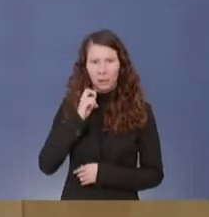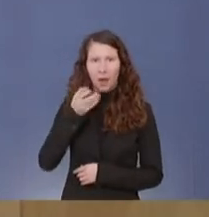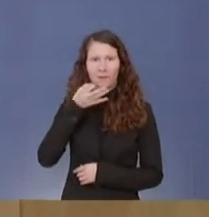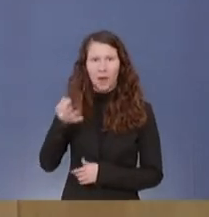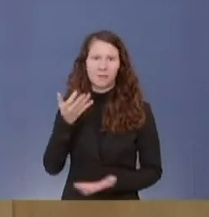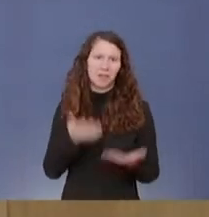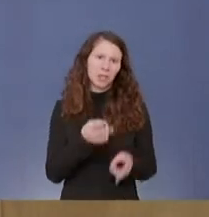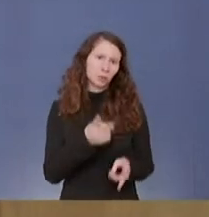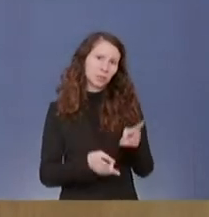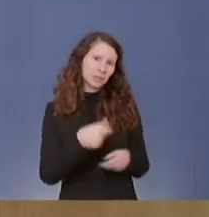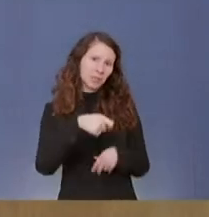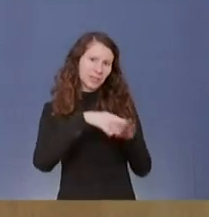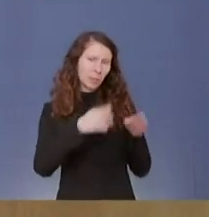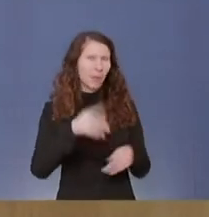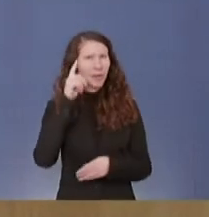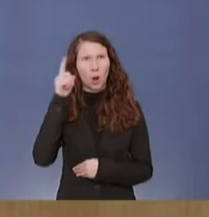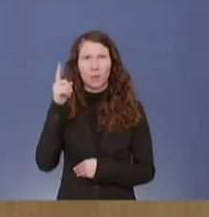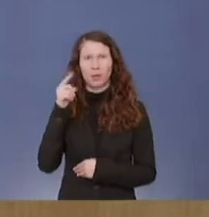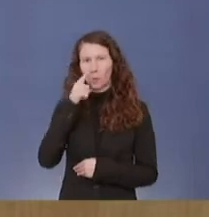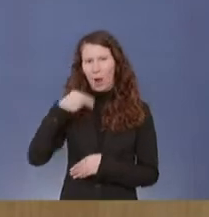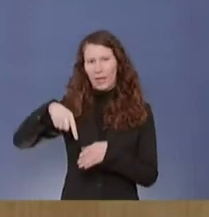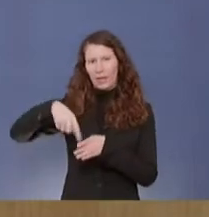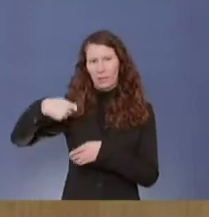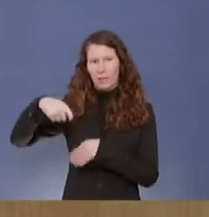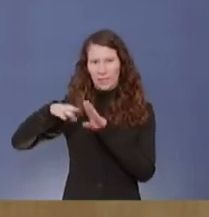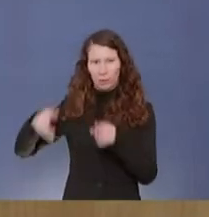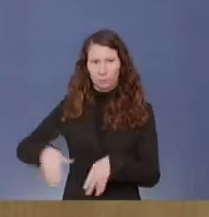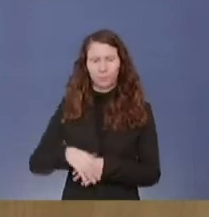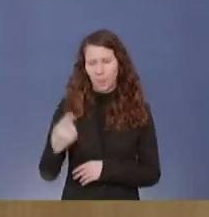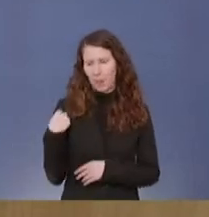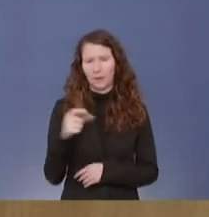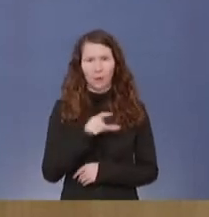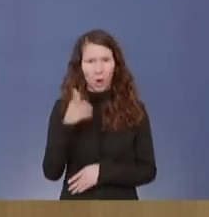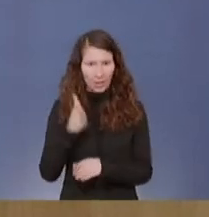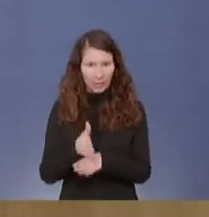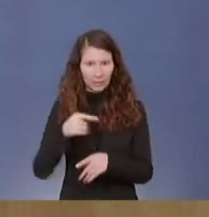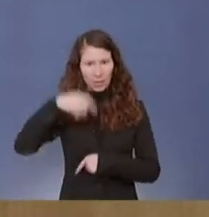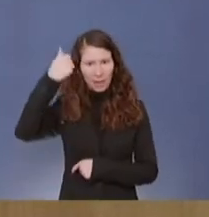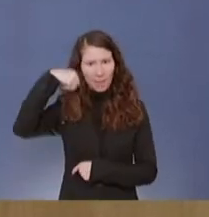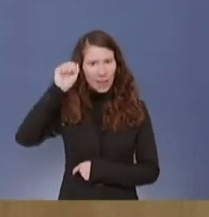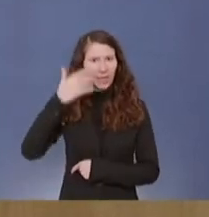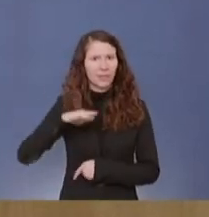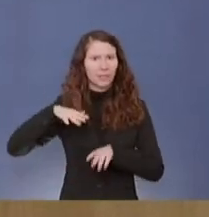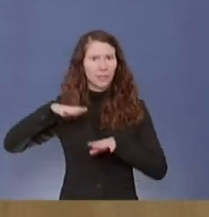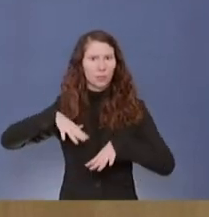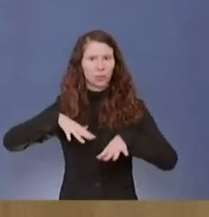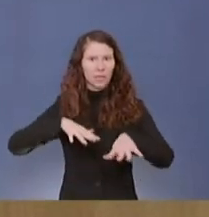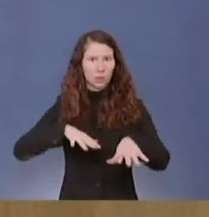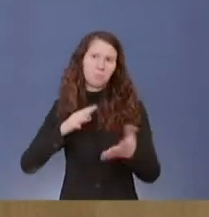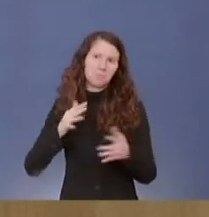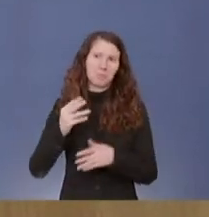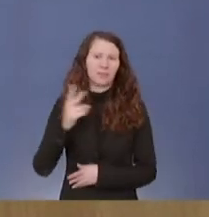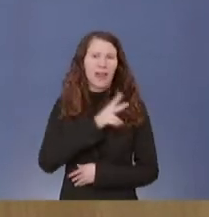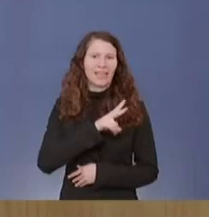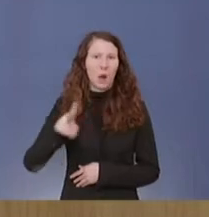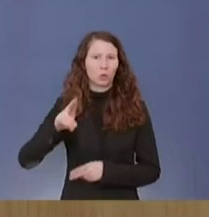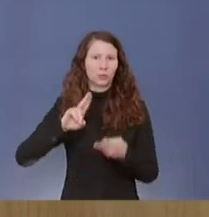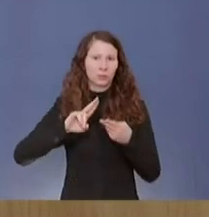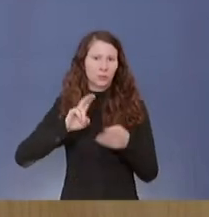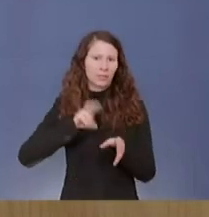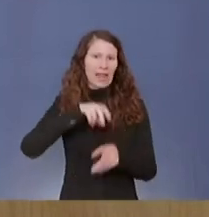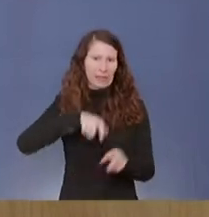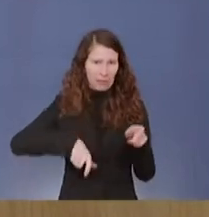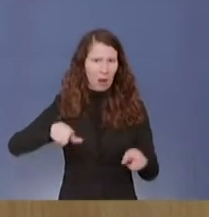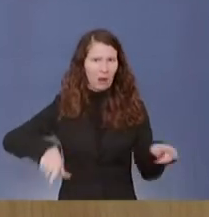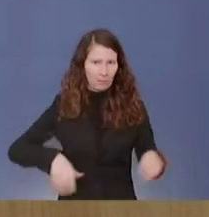Justizministerium, aber ich denke nur Innenministerium. Am Wochenende gab es in Berlin eine Demonstration mit rund 2000 Teilnehmern